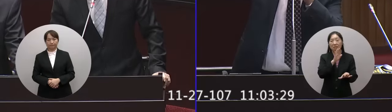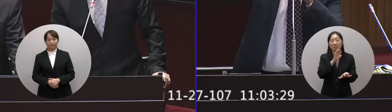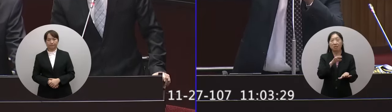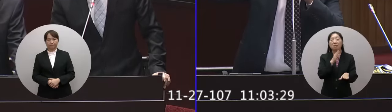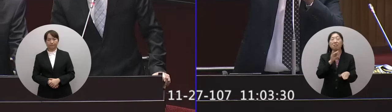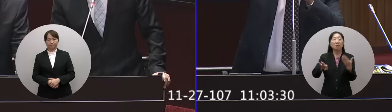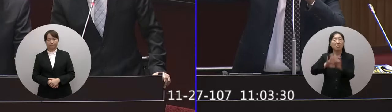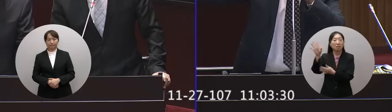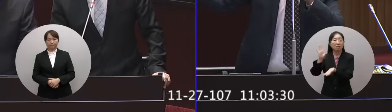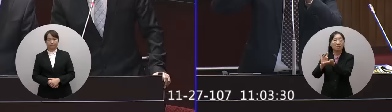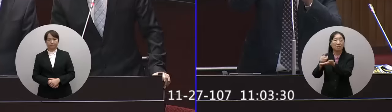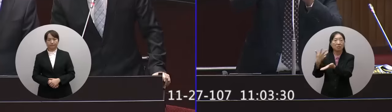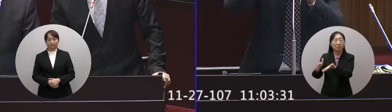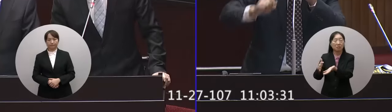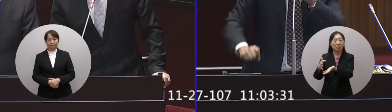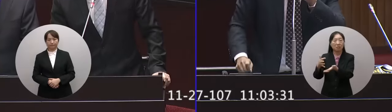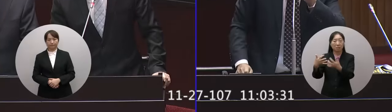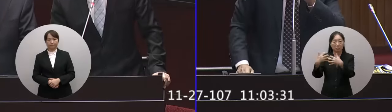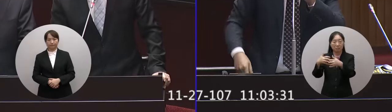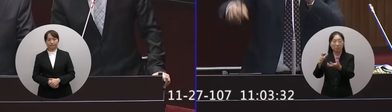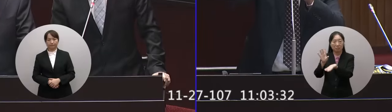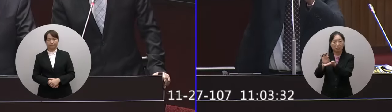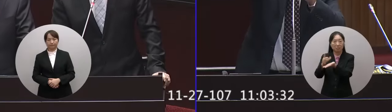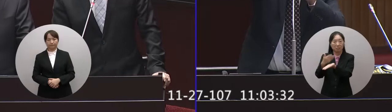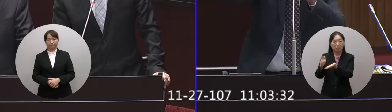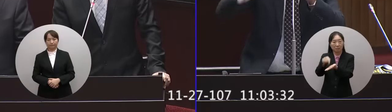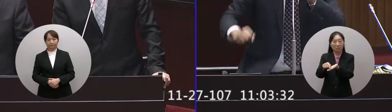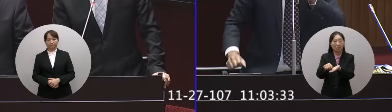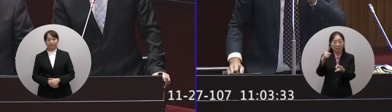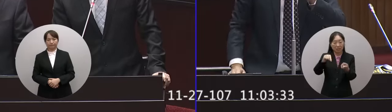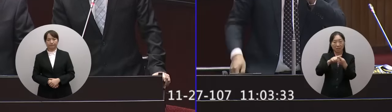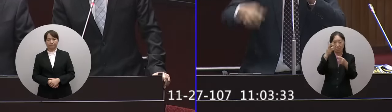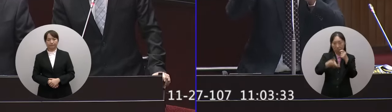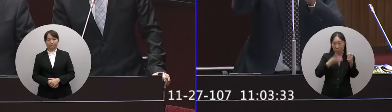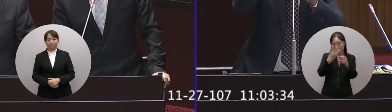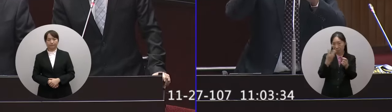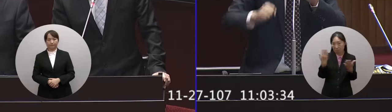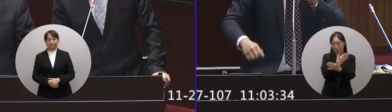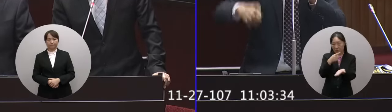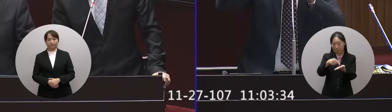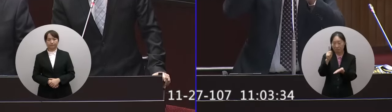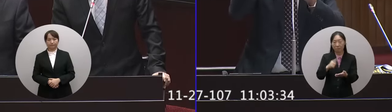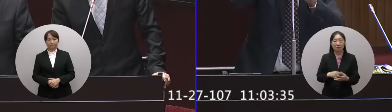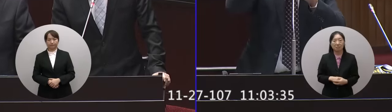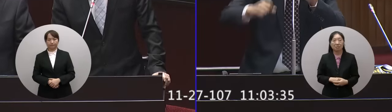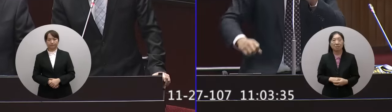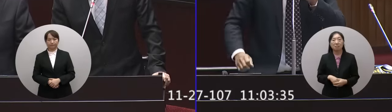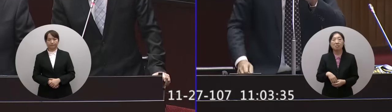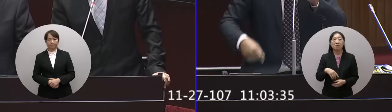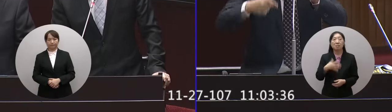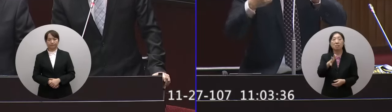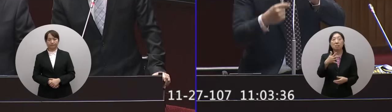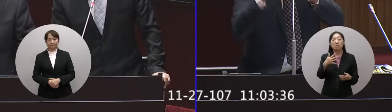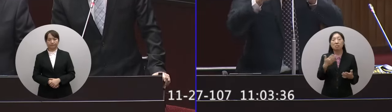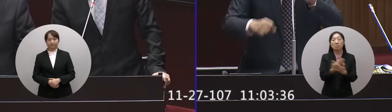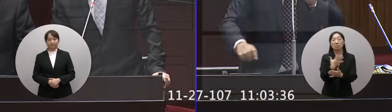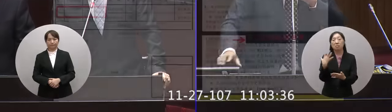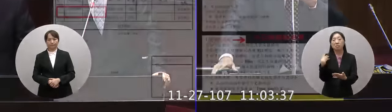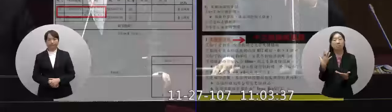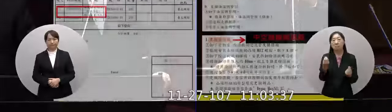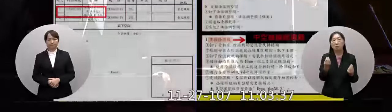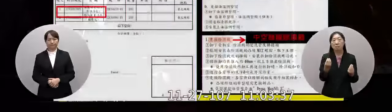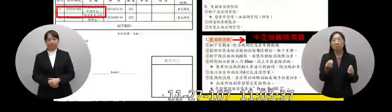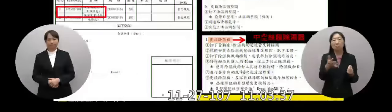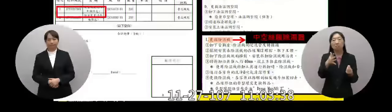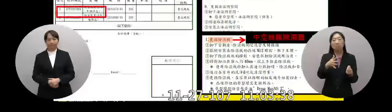一個除濕器的濾心我直接跟你講啦齁三年就要換三年就要換換為什麼沒有換為什麼在